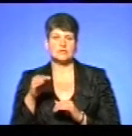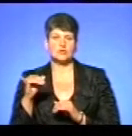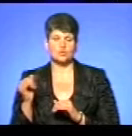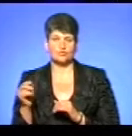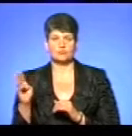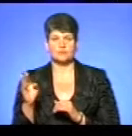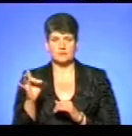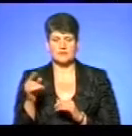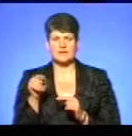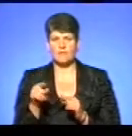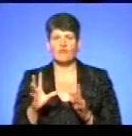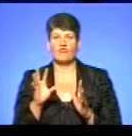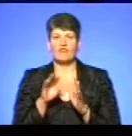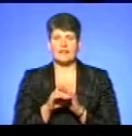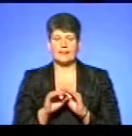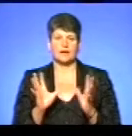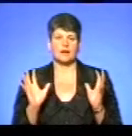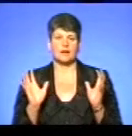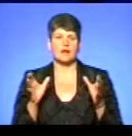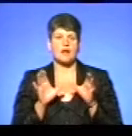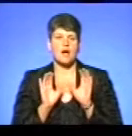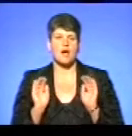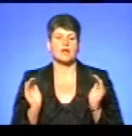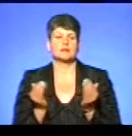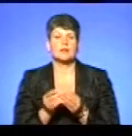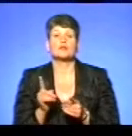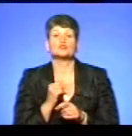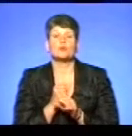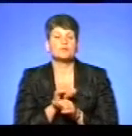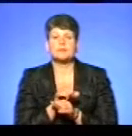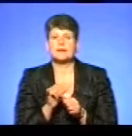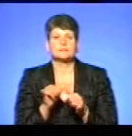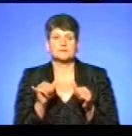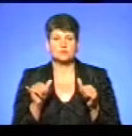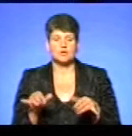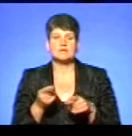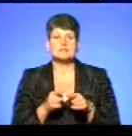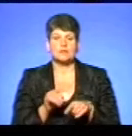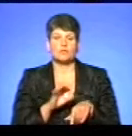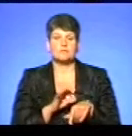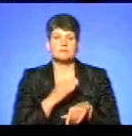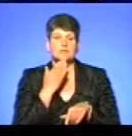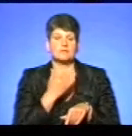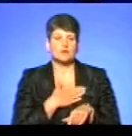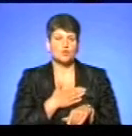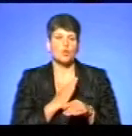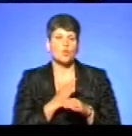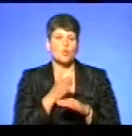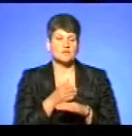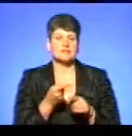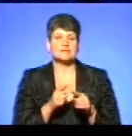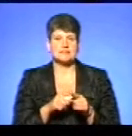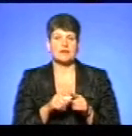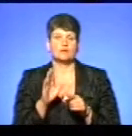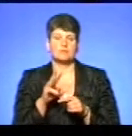Там ввели карантин, однак що робиться, аби не допустити поширення цієї недуги, про це сьогодні запитаємо нашого гостя. А це Володимир Марків,